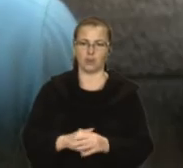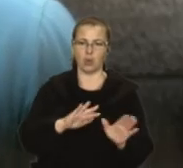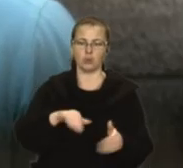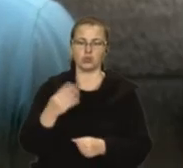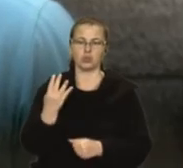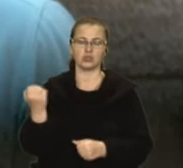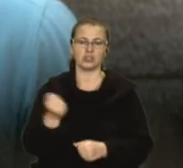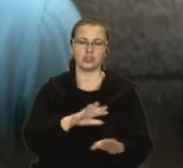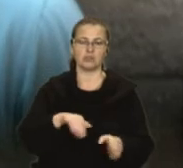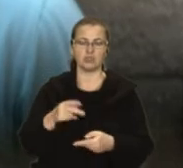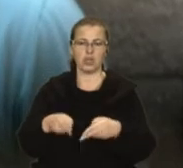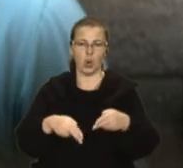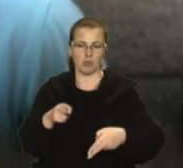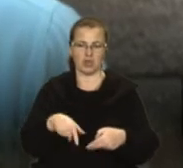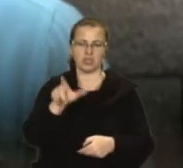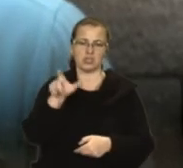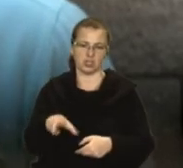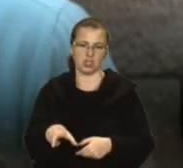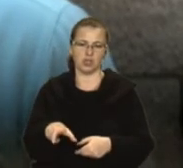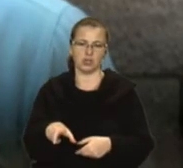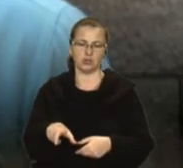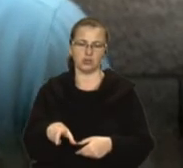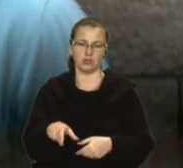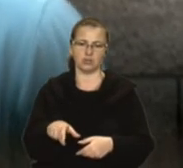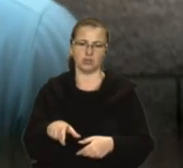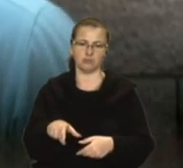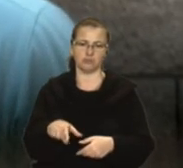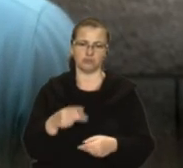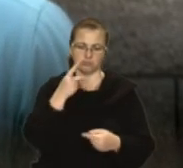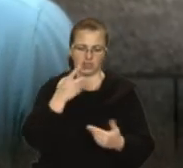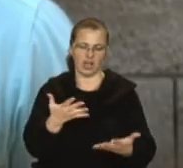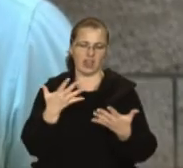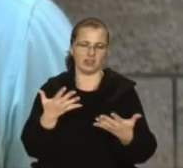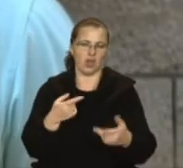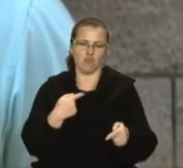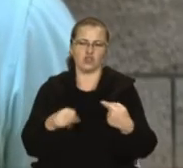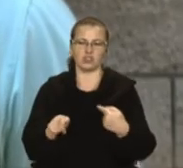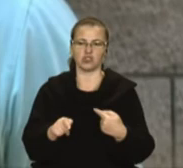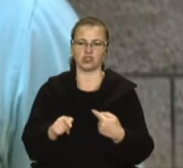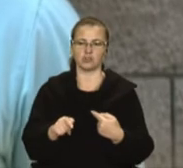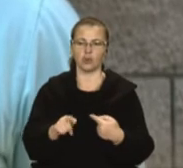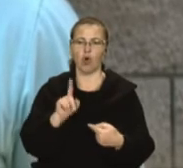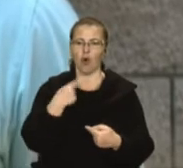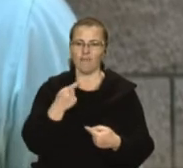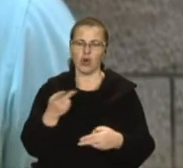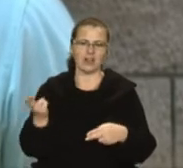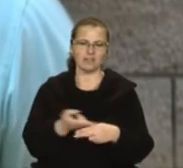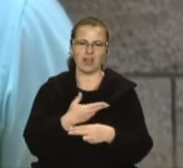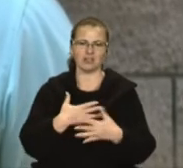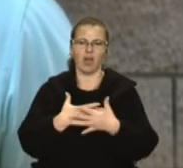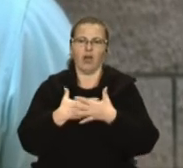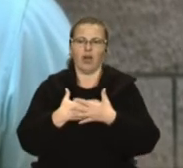тижні після операції. Пацієнтка, вона виглядає по-іншому навіть. Говорить без задишки,